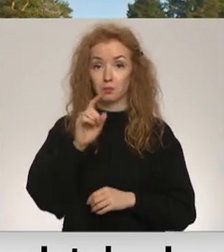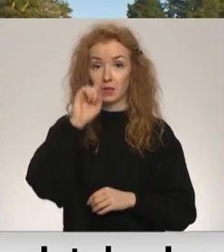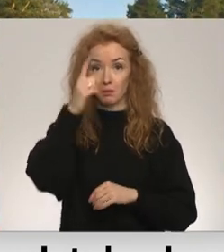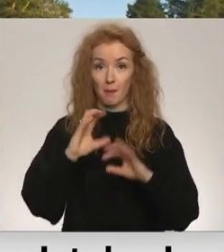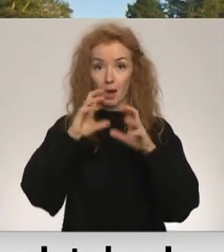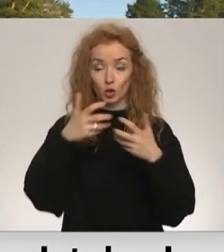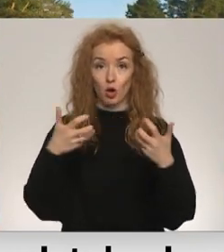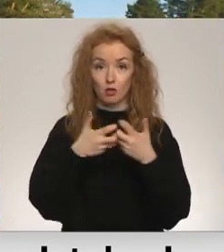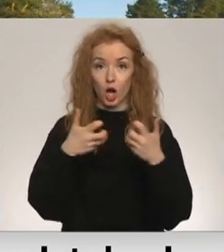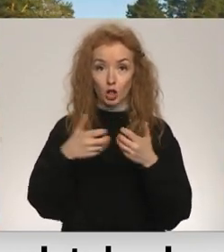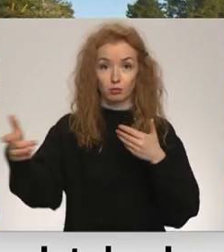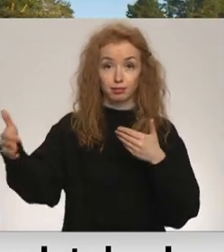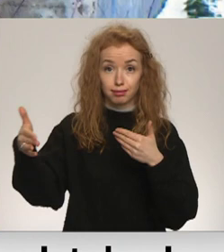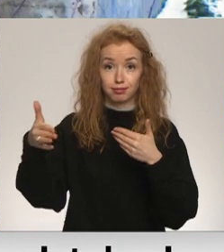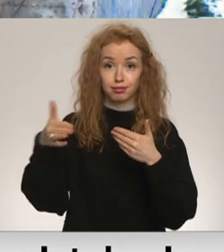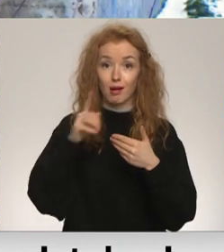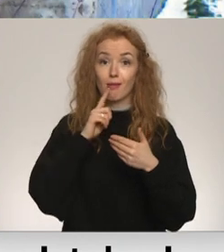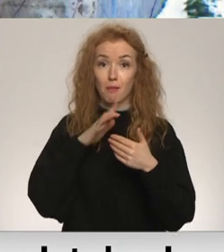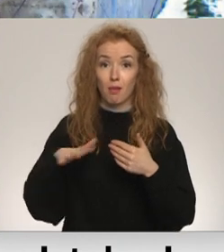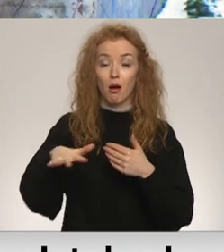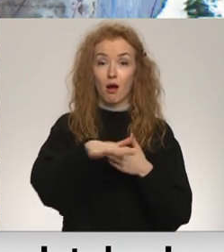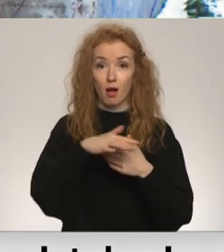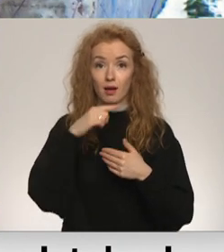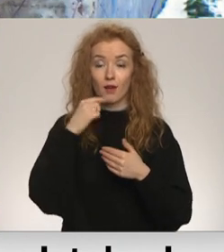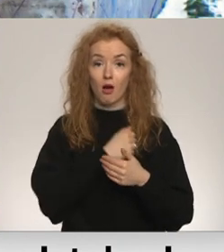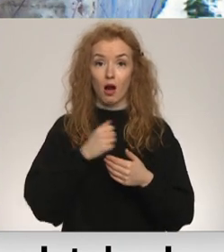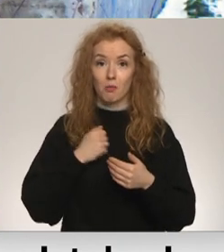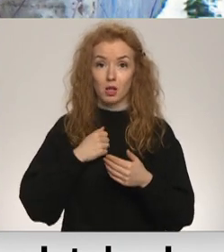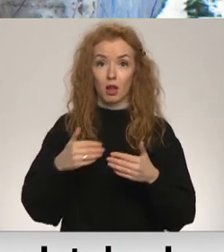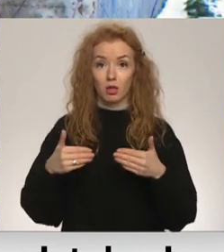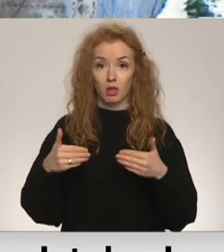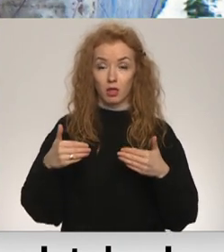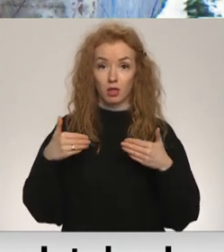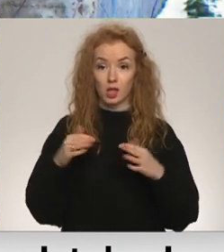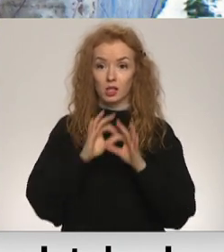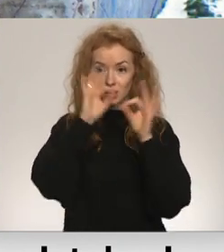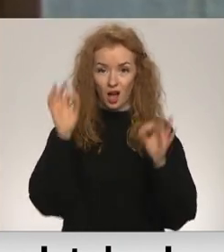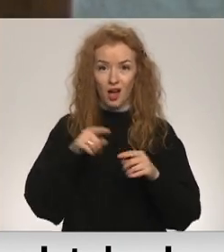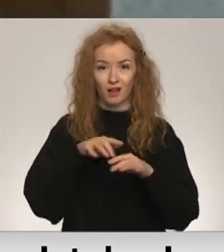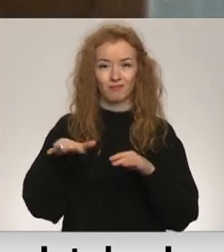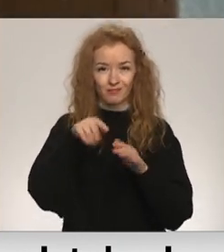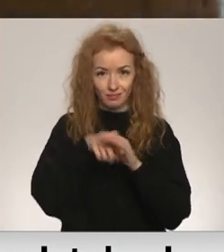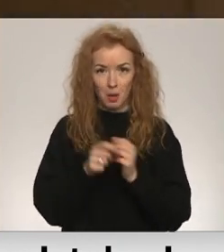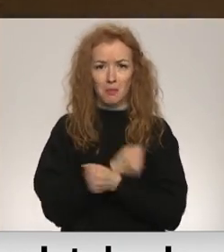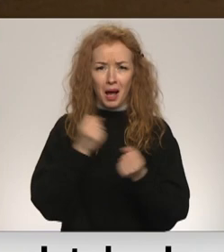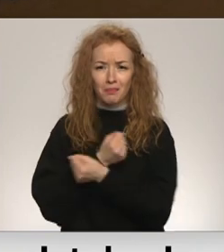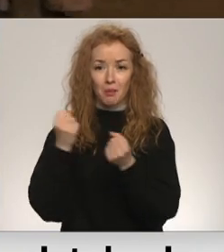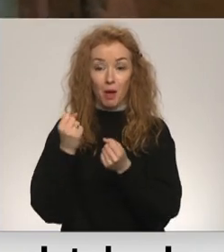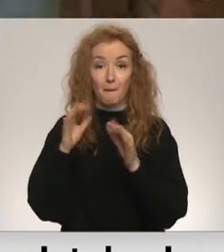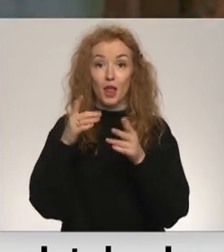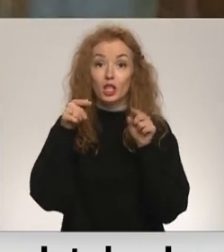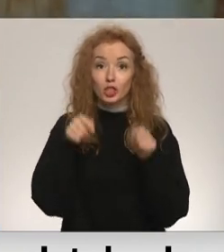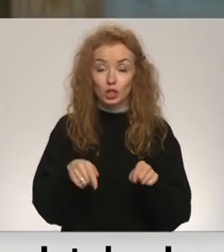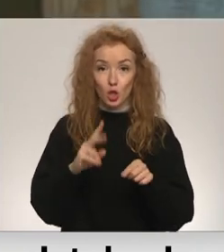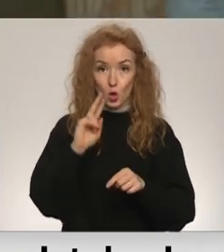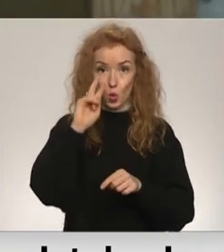jau piernāk pie Liepājas, tad Krievijas armija atkāpjoties sāk nocietinājums spridzināt. Šī te otrā